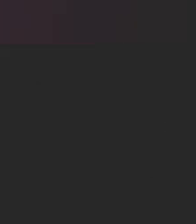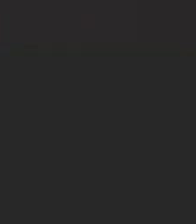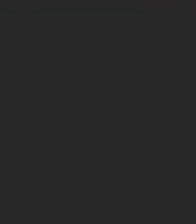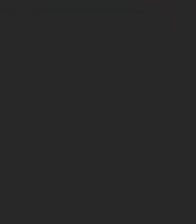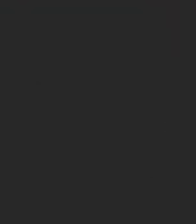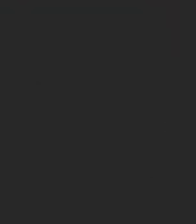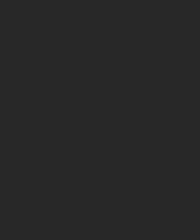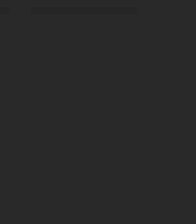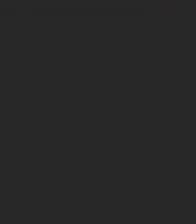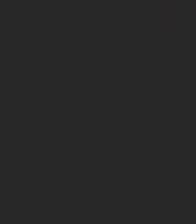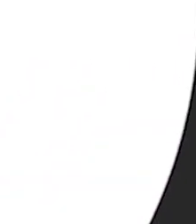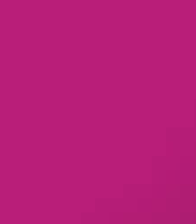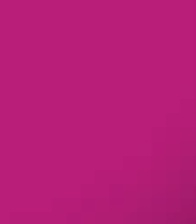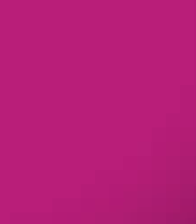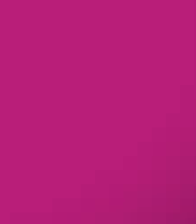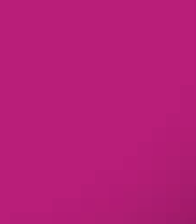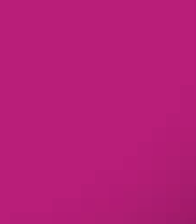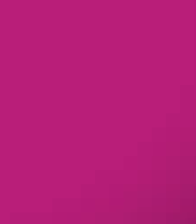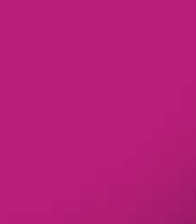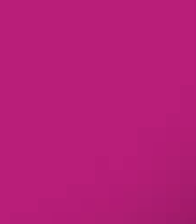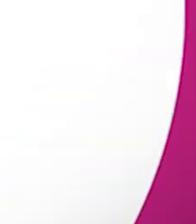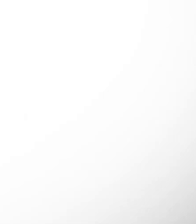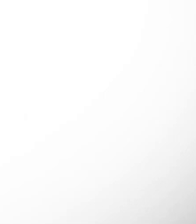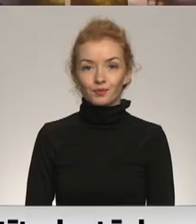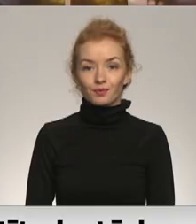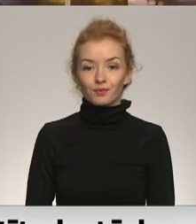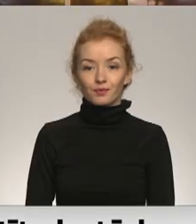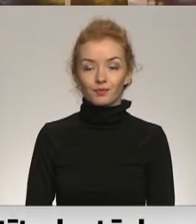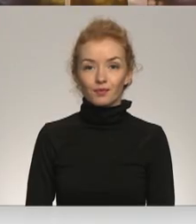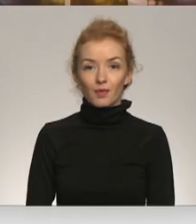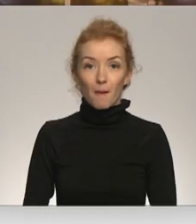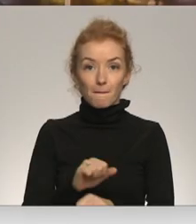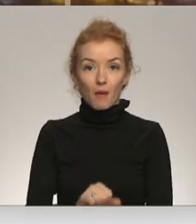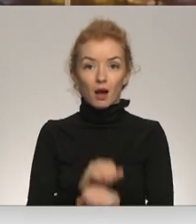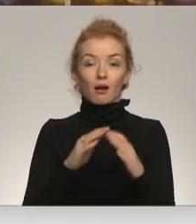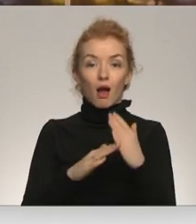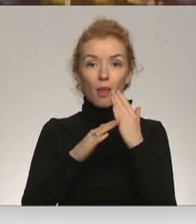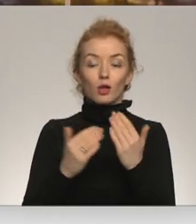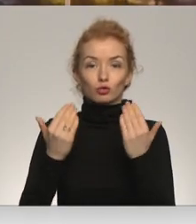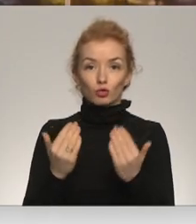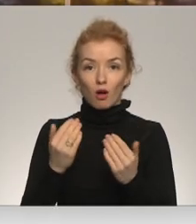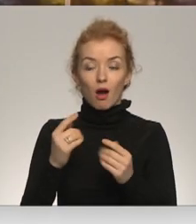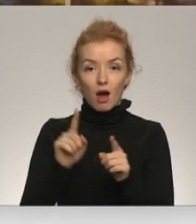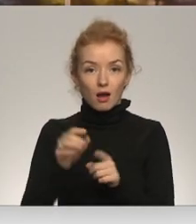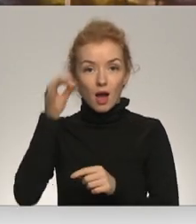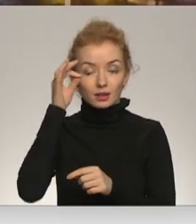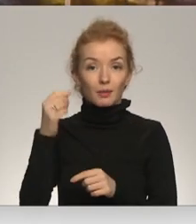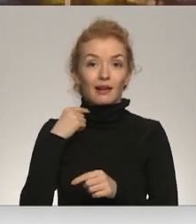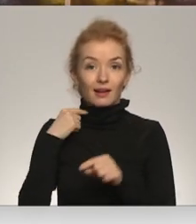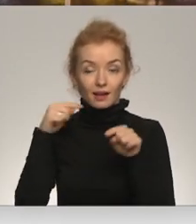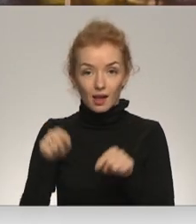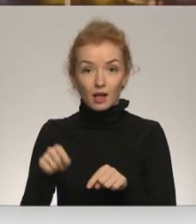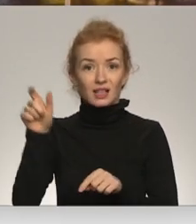Re, visi ēters ir te! Un barikādi šonadaļ atceramies ne tikai Rīgā, jo uz tām brauca